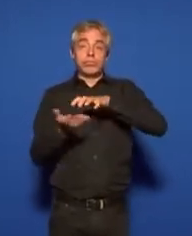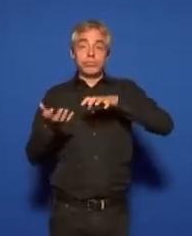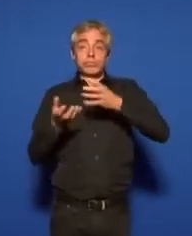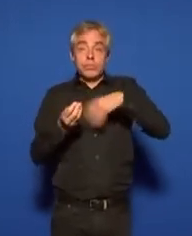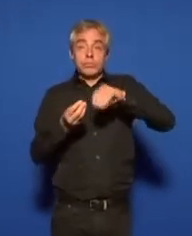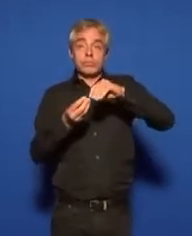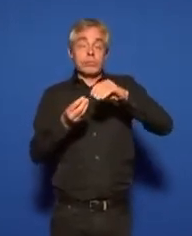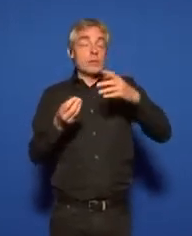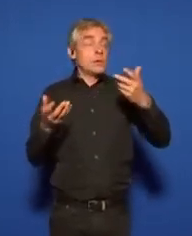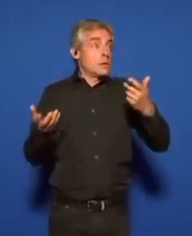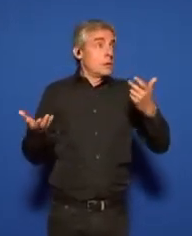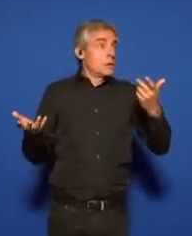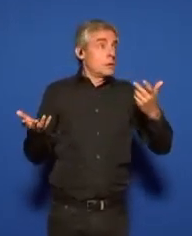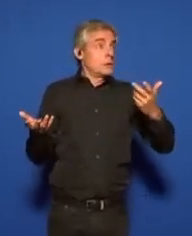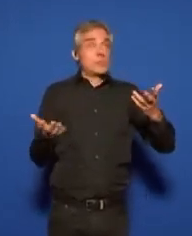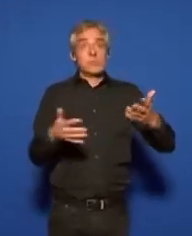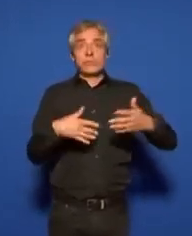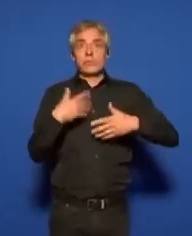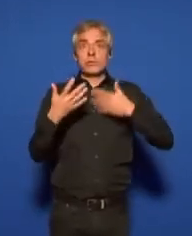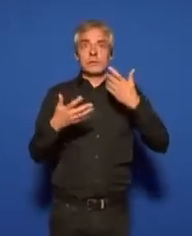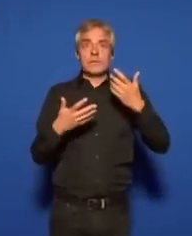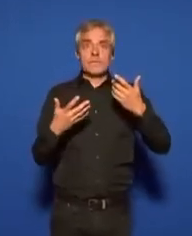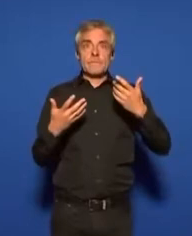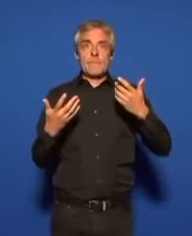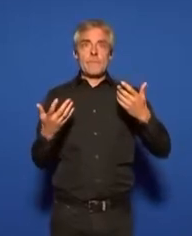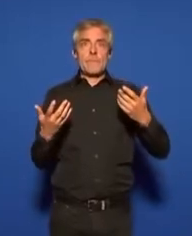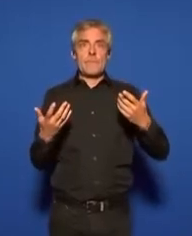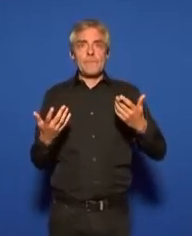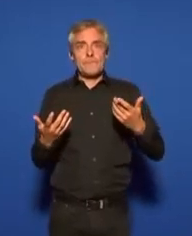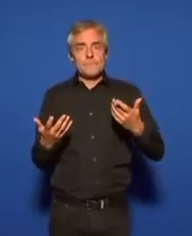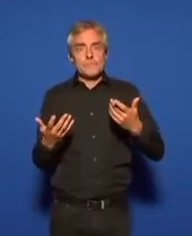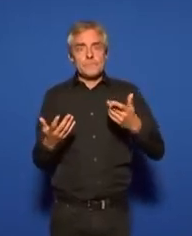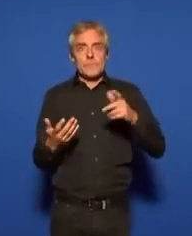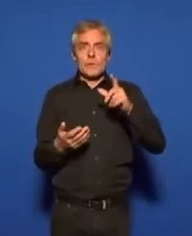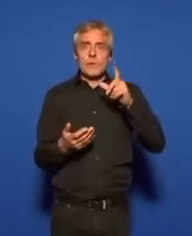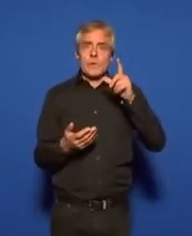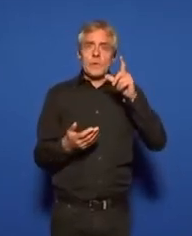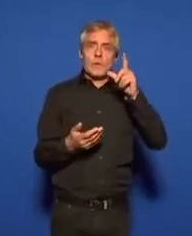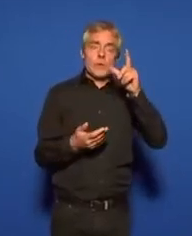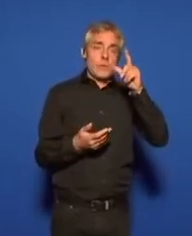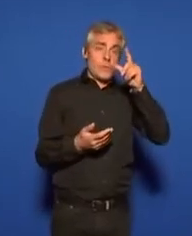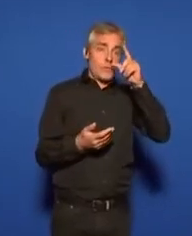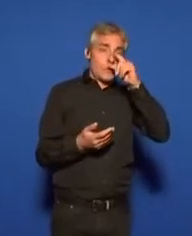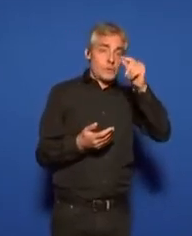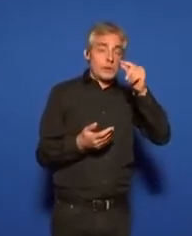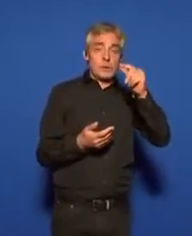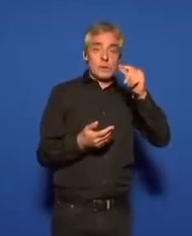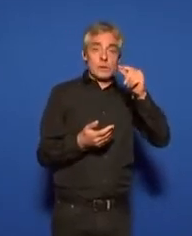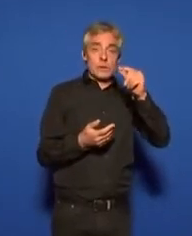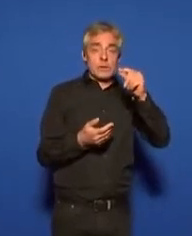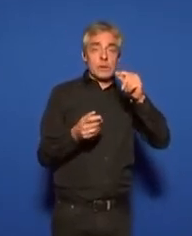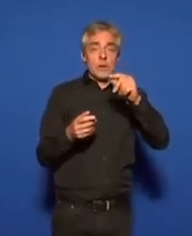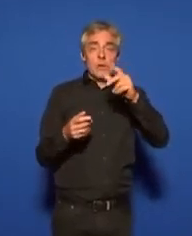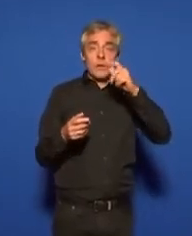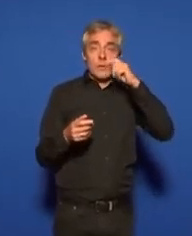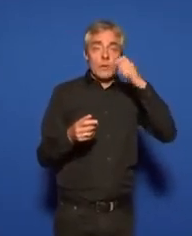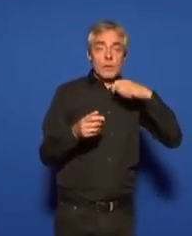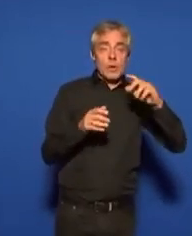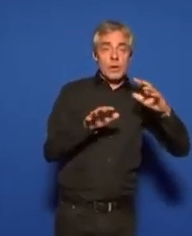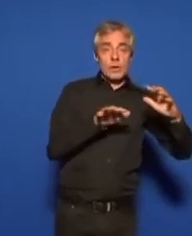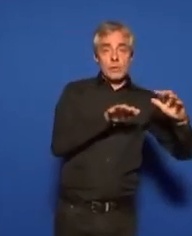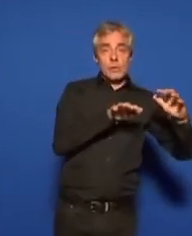depuis que M. Poutine a attaqué l'Ukraine,